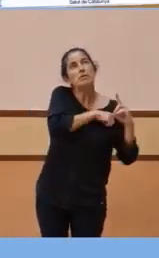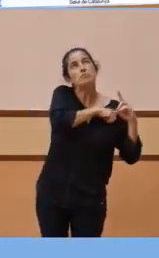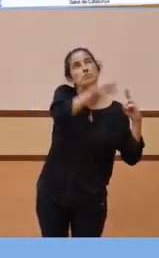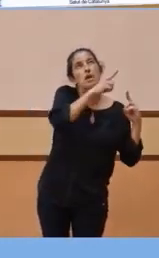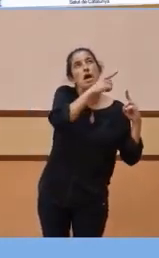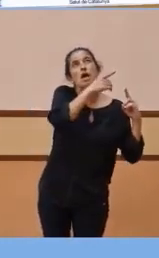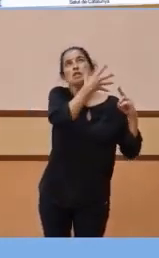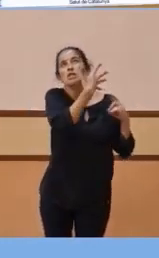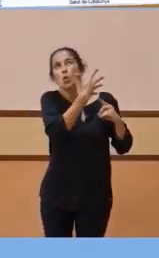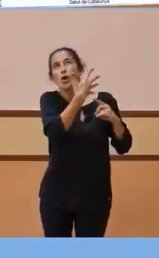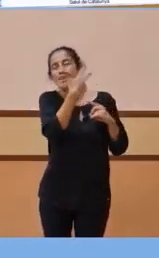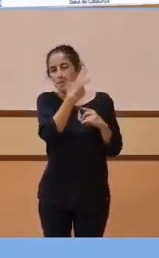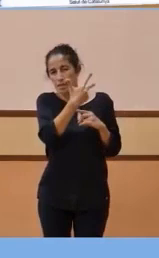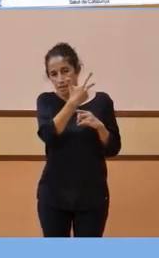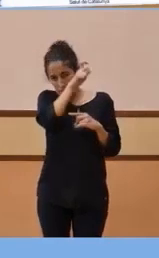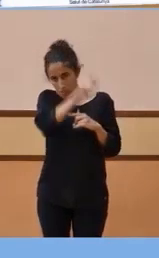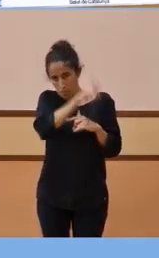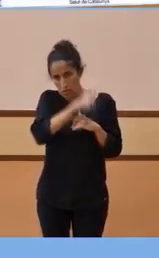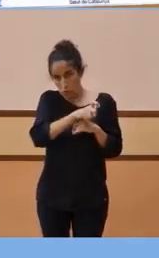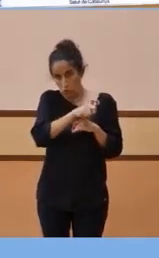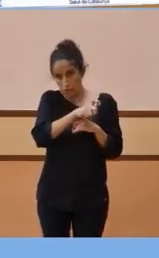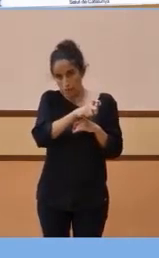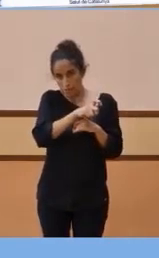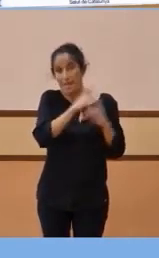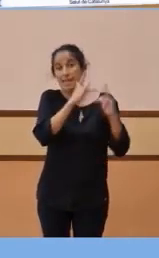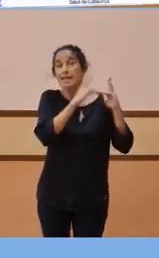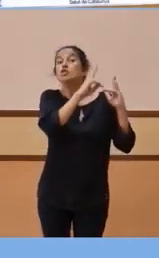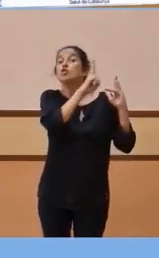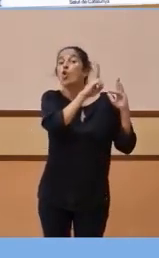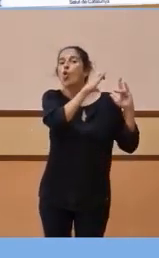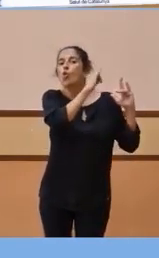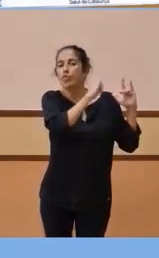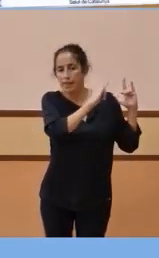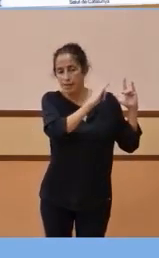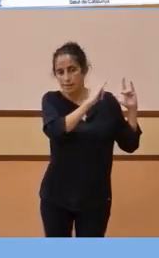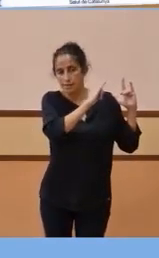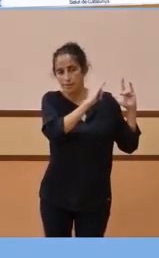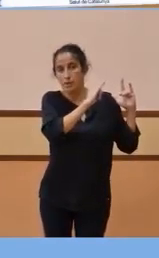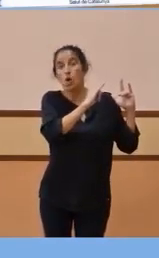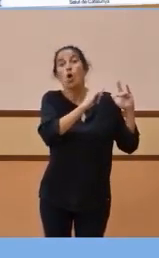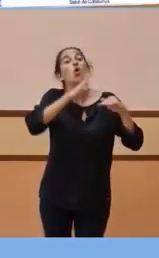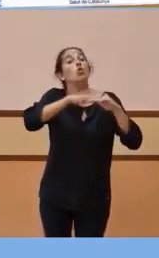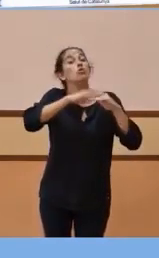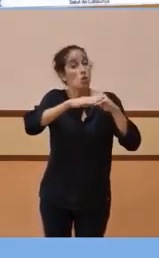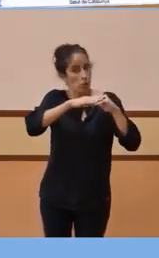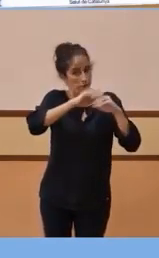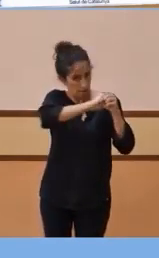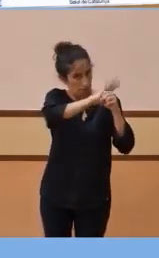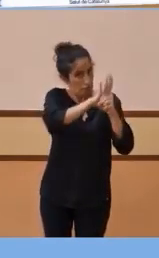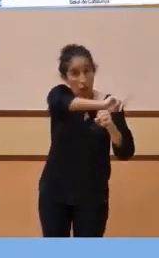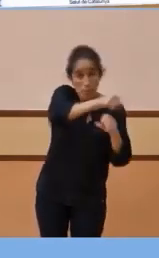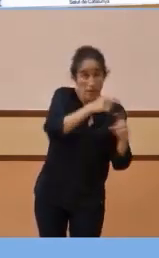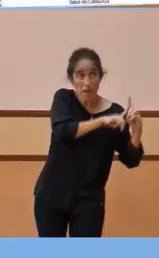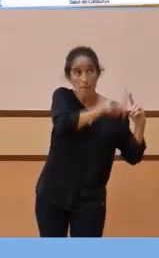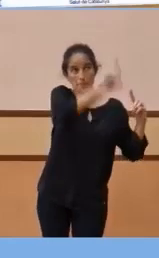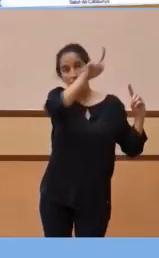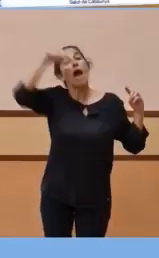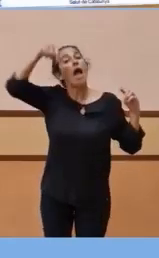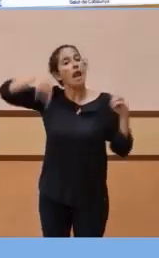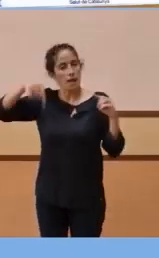persones de llits, per persones ingressades en llits de crític, com a conseqüència de Covid. En la primera onada, en aquesta,